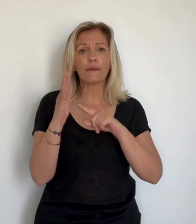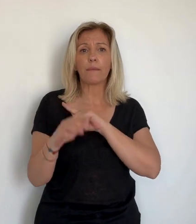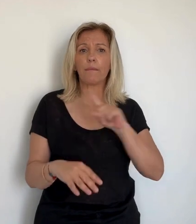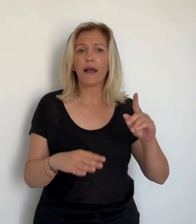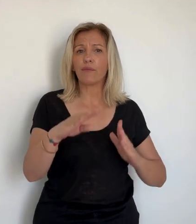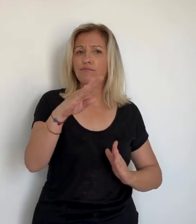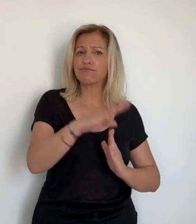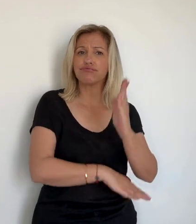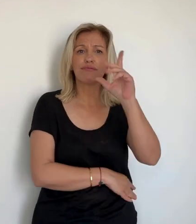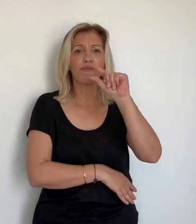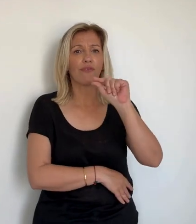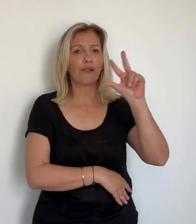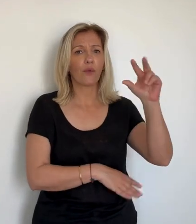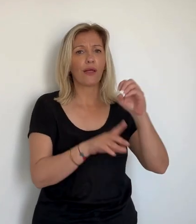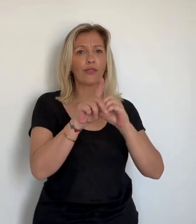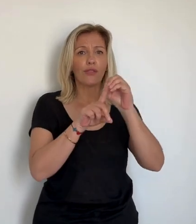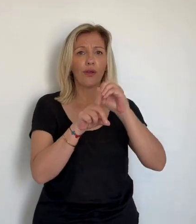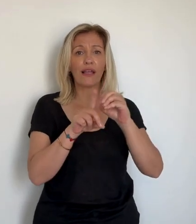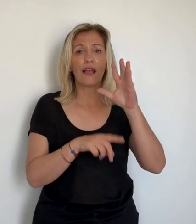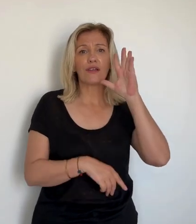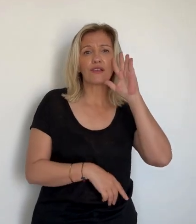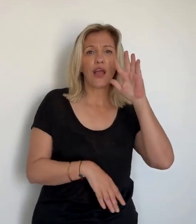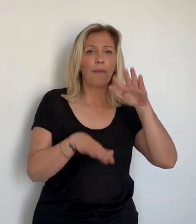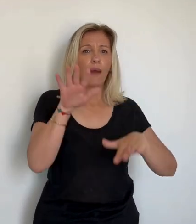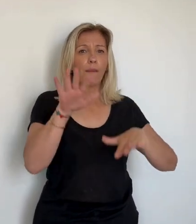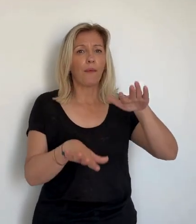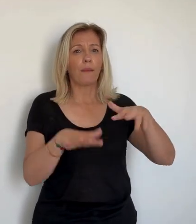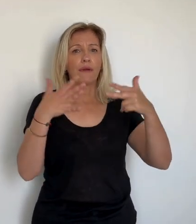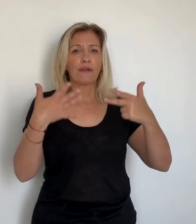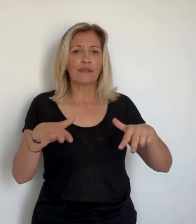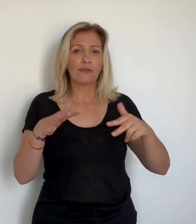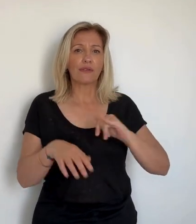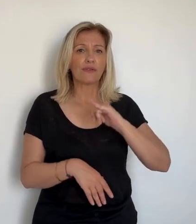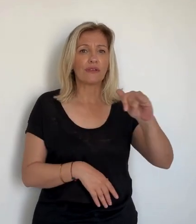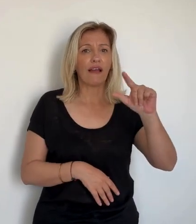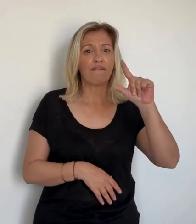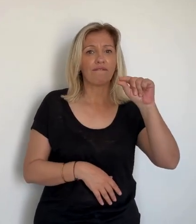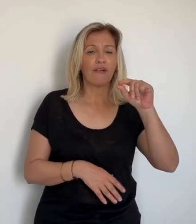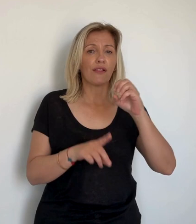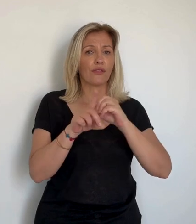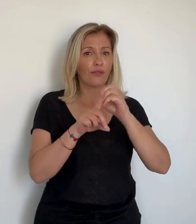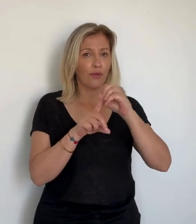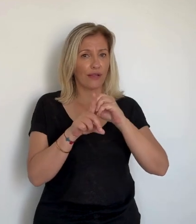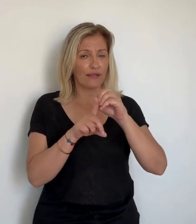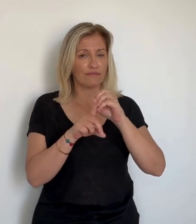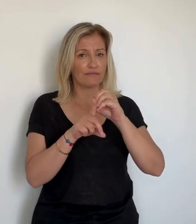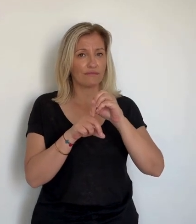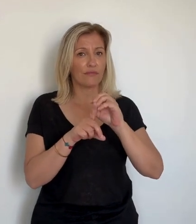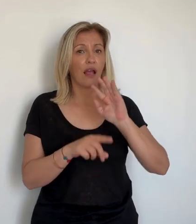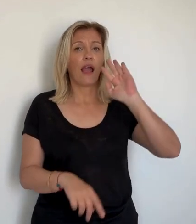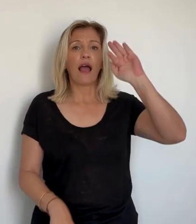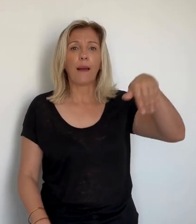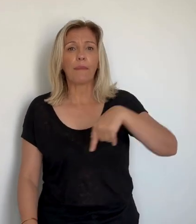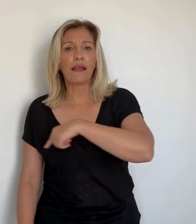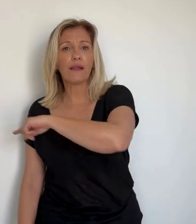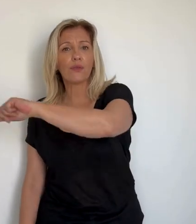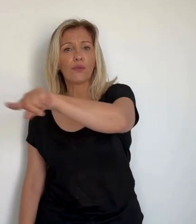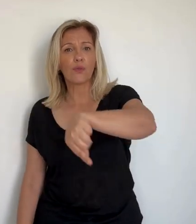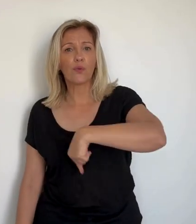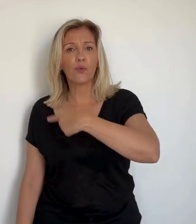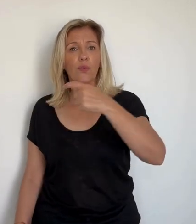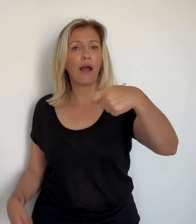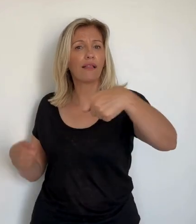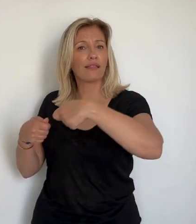chaud et sec. On a a priori 70% de chances ou de risques d'être au-dessus de la